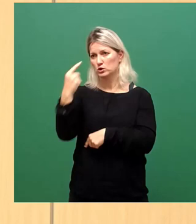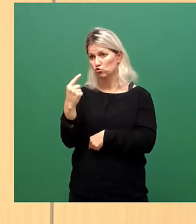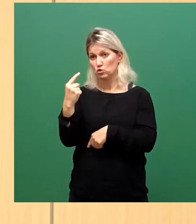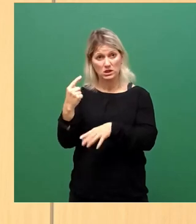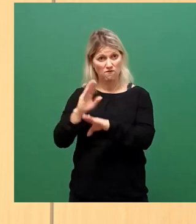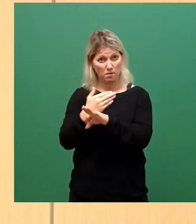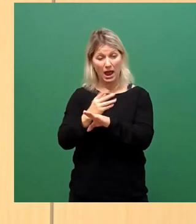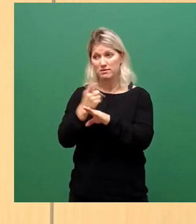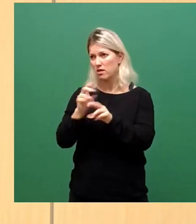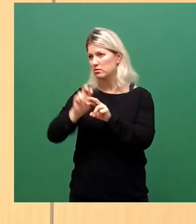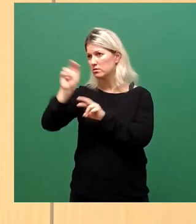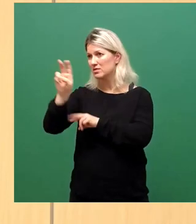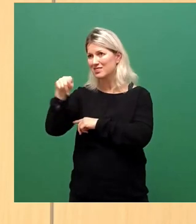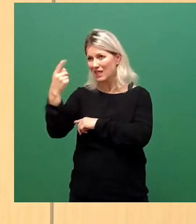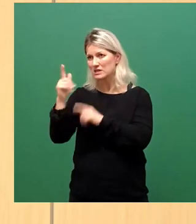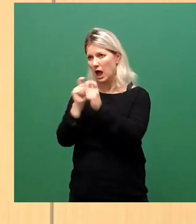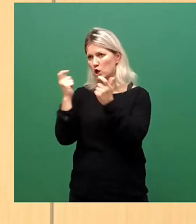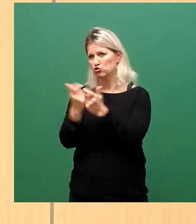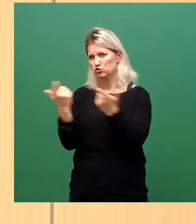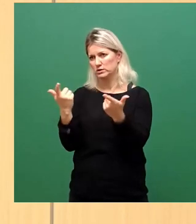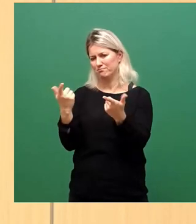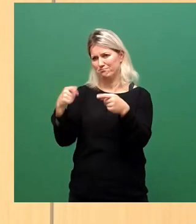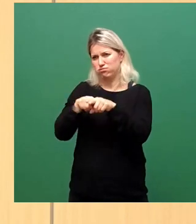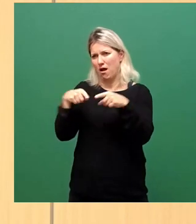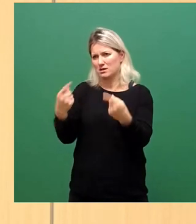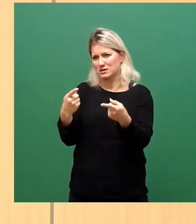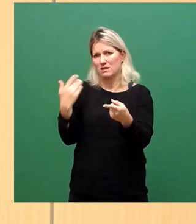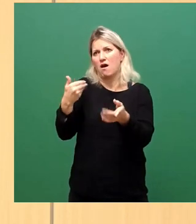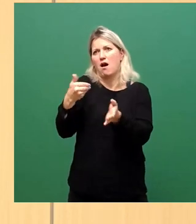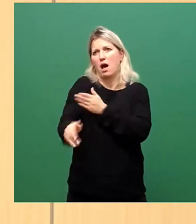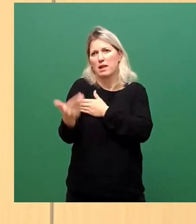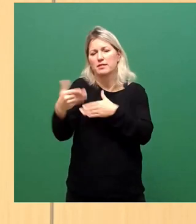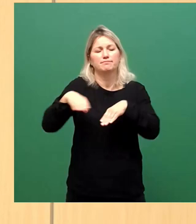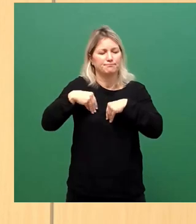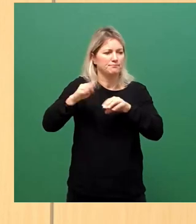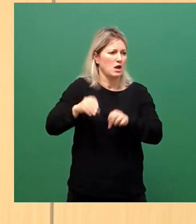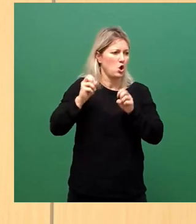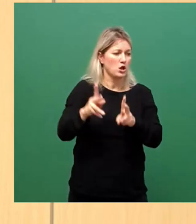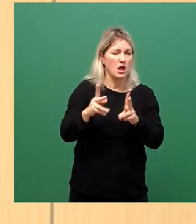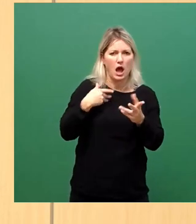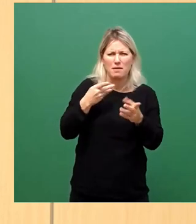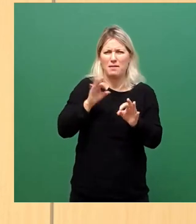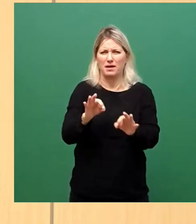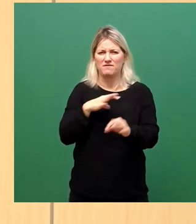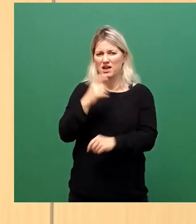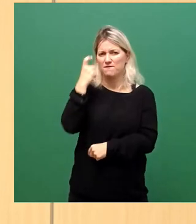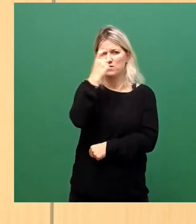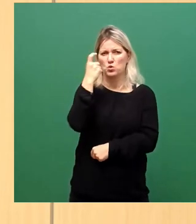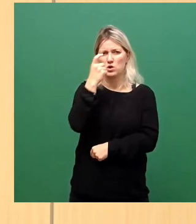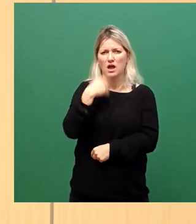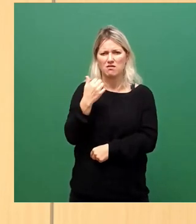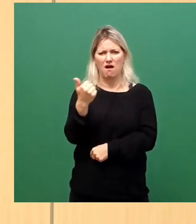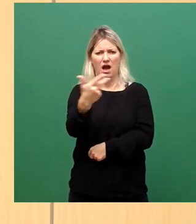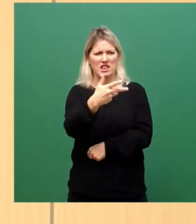nicht. Das ist abgelehnt worden, das müssen wir akzeptieren. Aber umso mehr verwundert es mich dann, wenn manche doch jetzt auch sehr laut und heftig